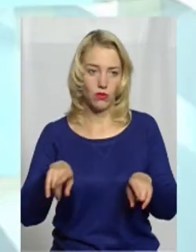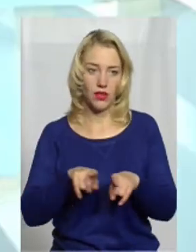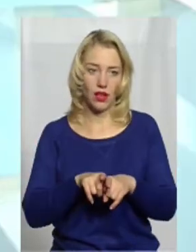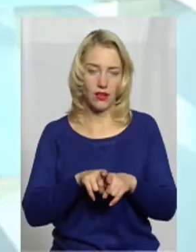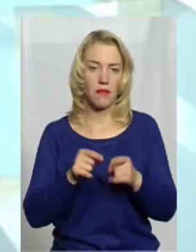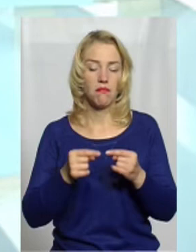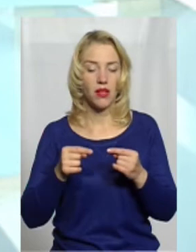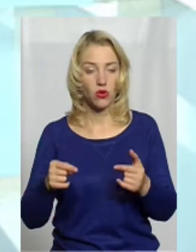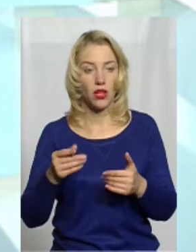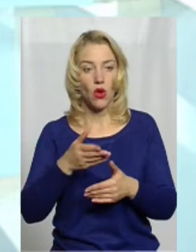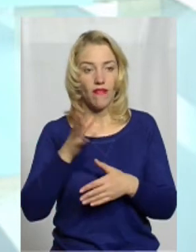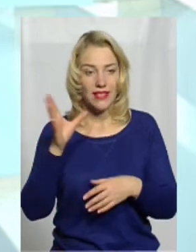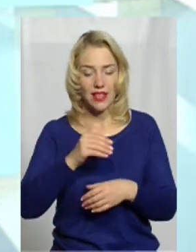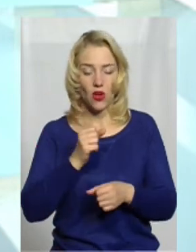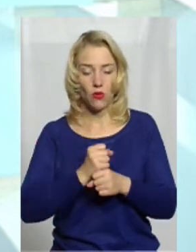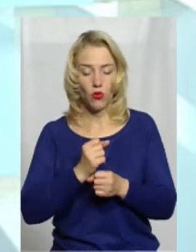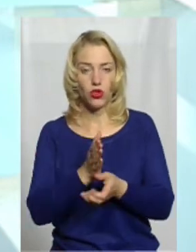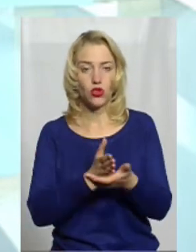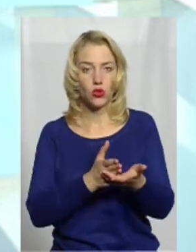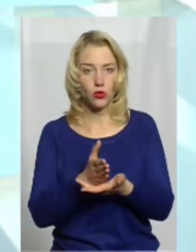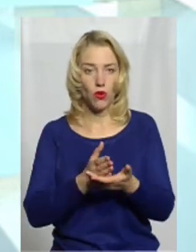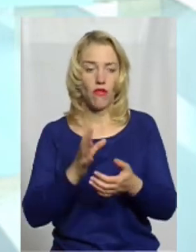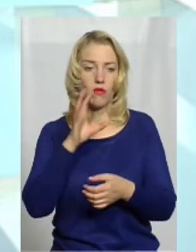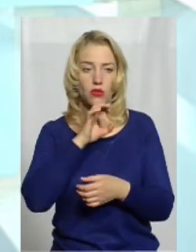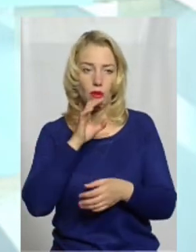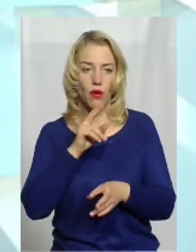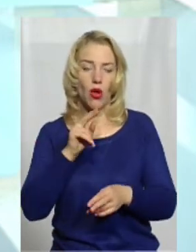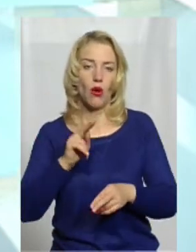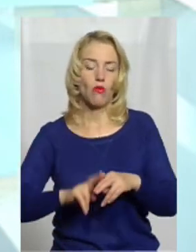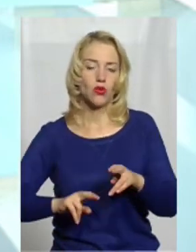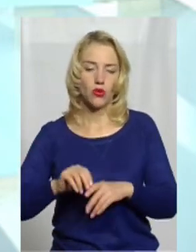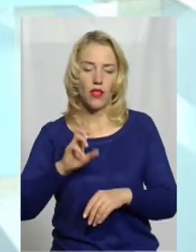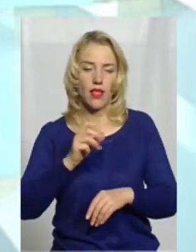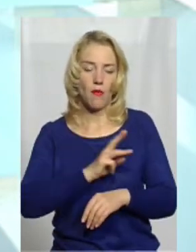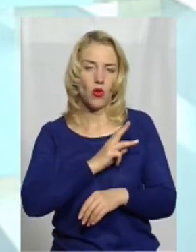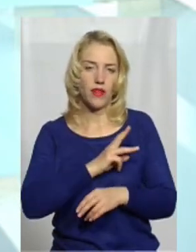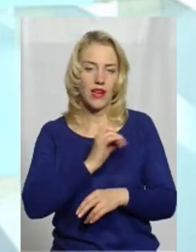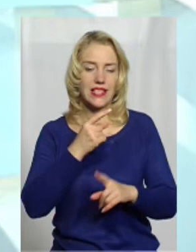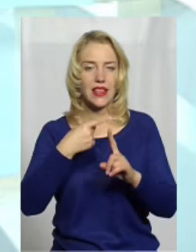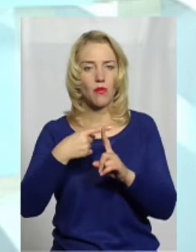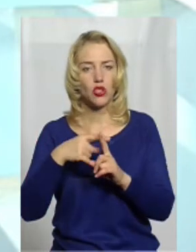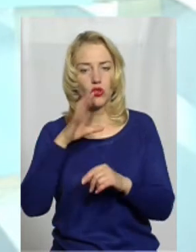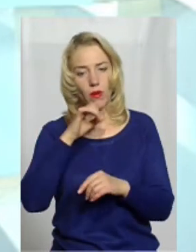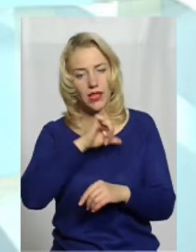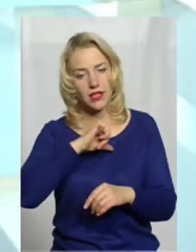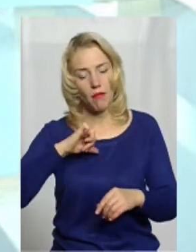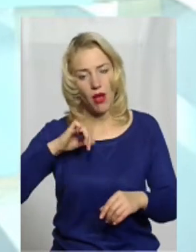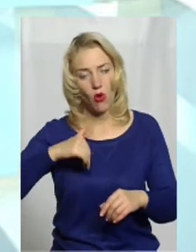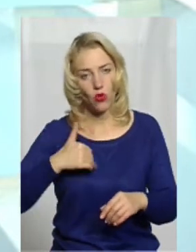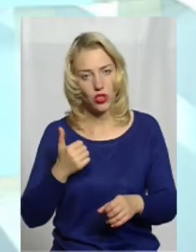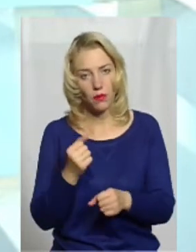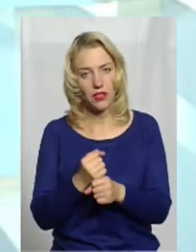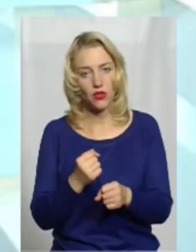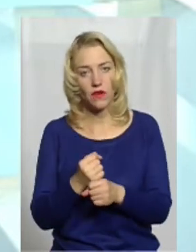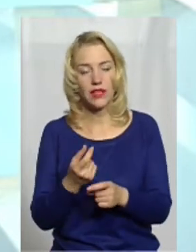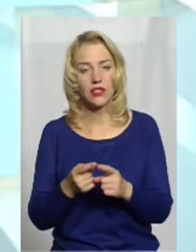вся наша робота з службовими собаками построєна на мотивації, на позитиві. Собака сама хоче працювати. Ми цього добиваємося